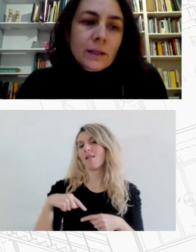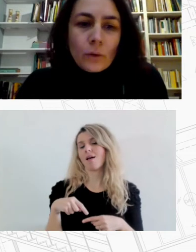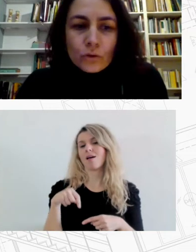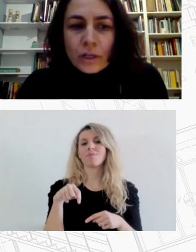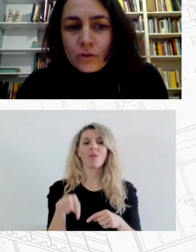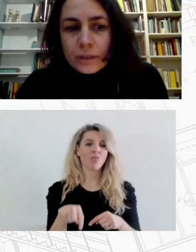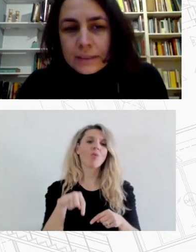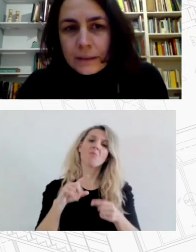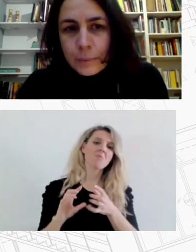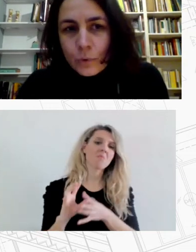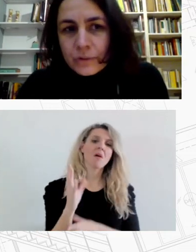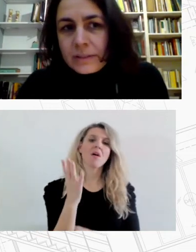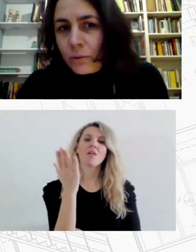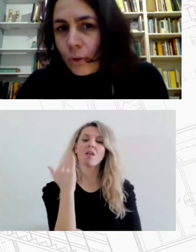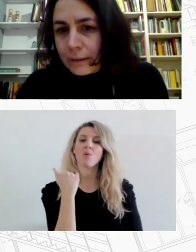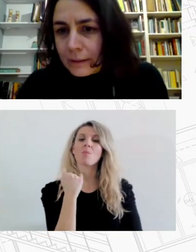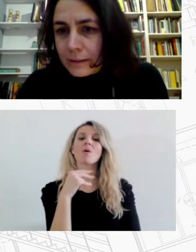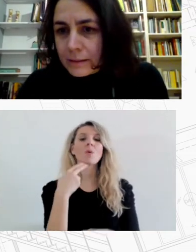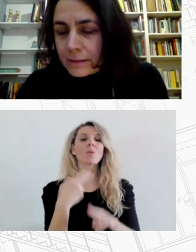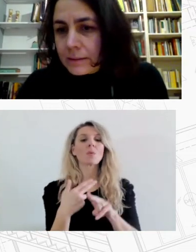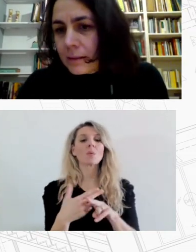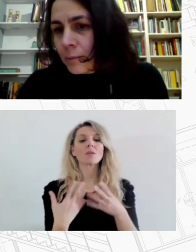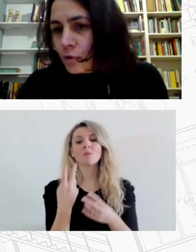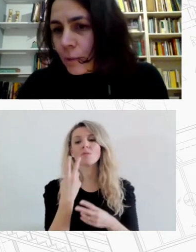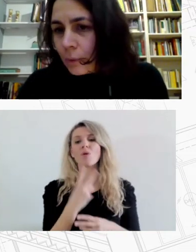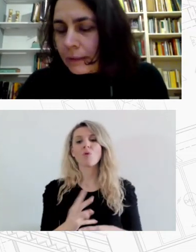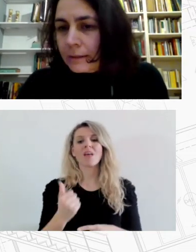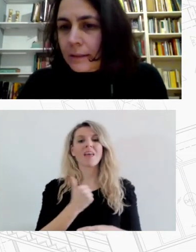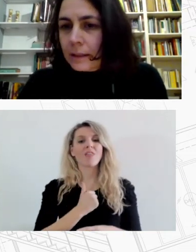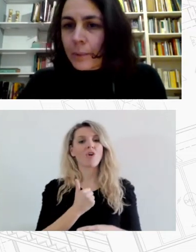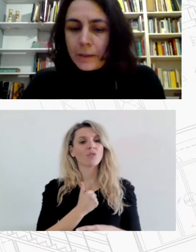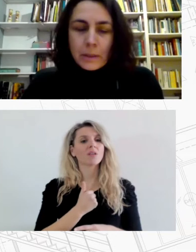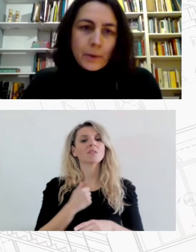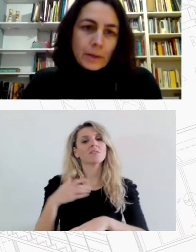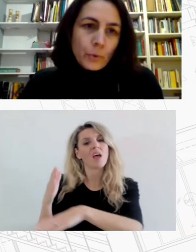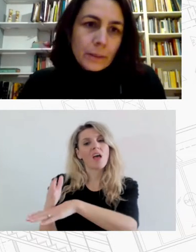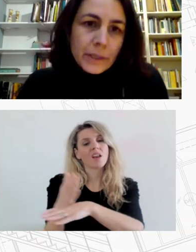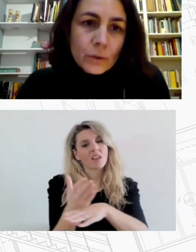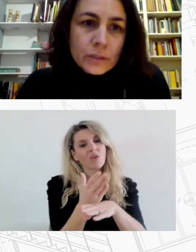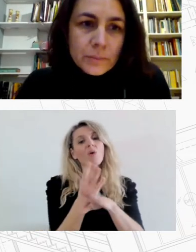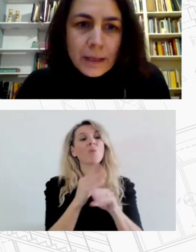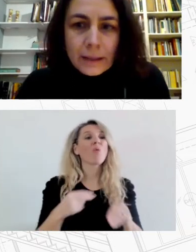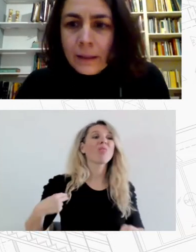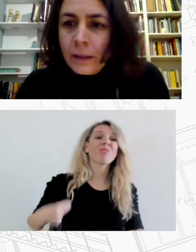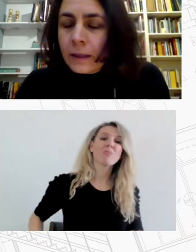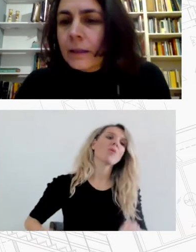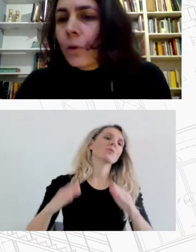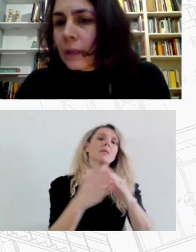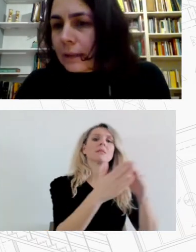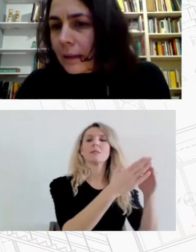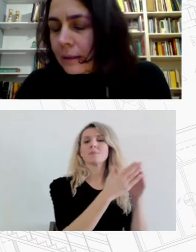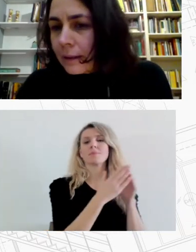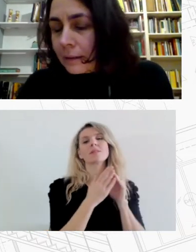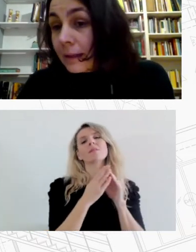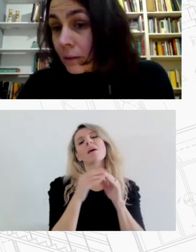Βασικός άξονας ήταν η πρώτη της ιδιοκατοίκησης Η δημόσια πολιτική για τη στέγη παρέμεινε πάρα πολύ περιορισμένη Η